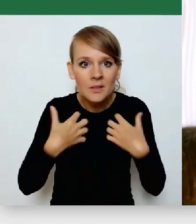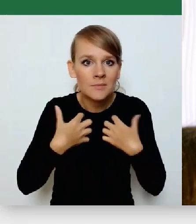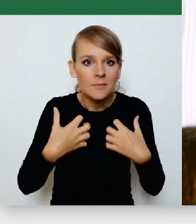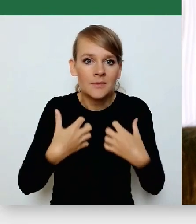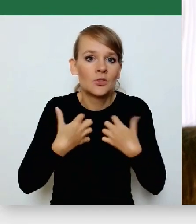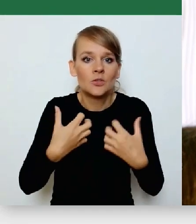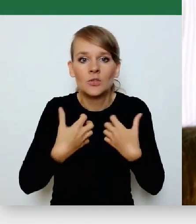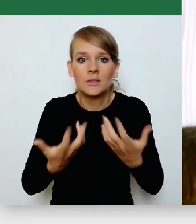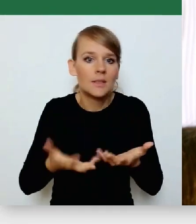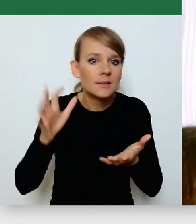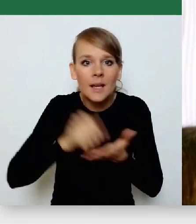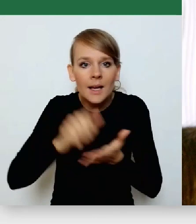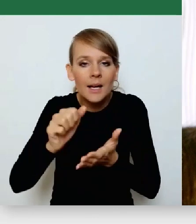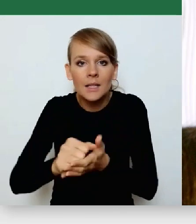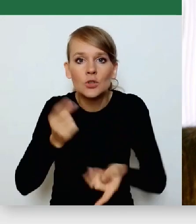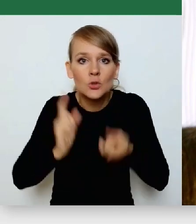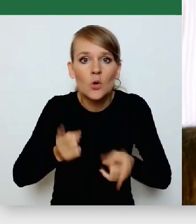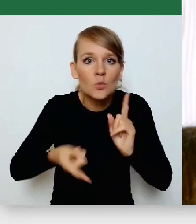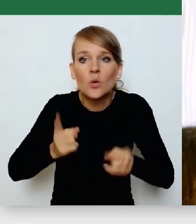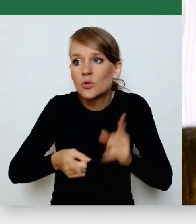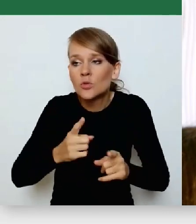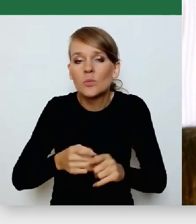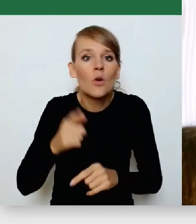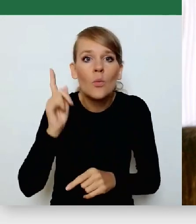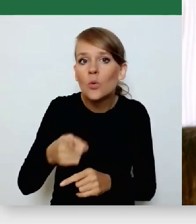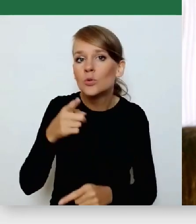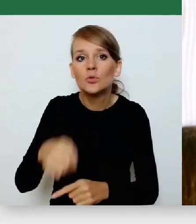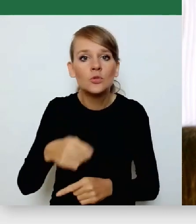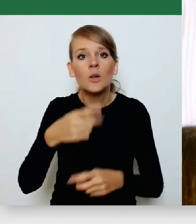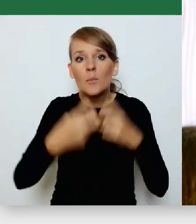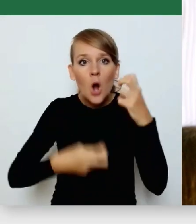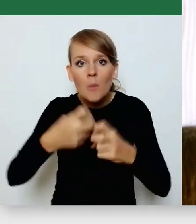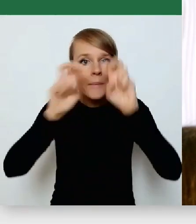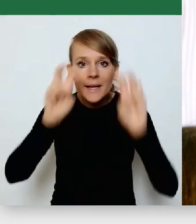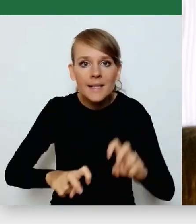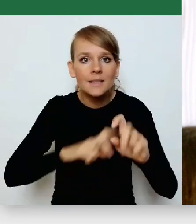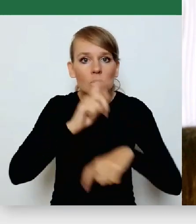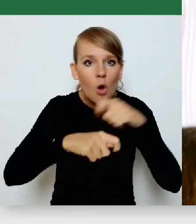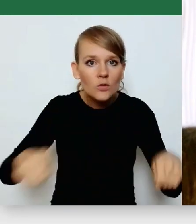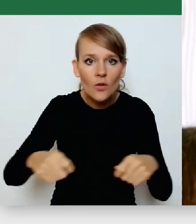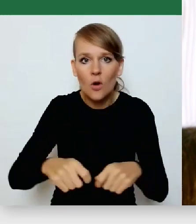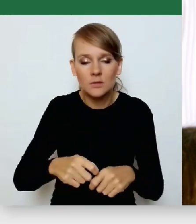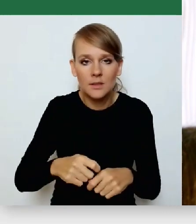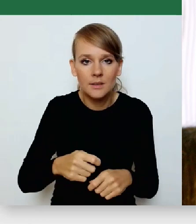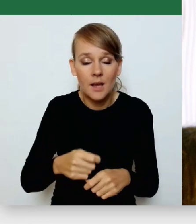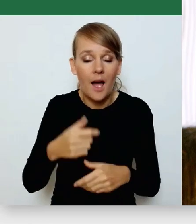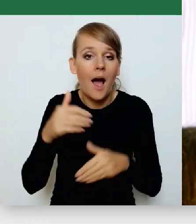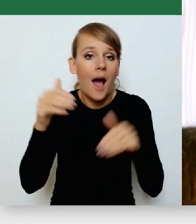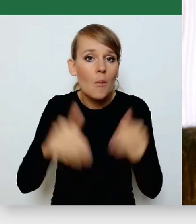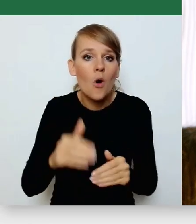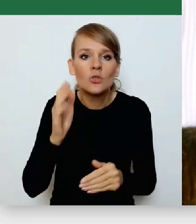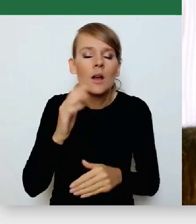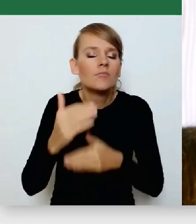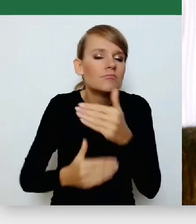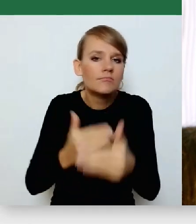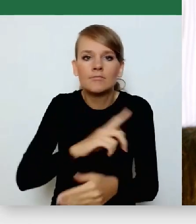żyćku jesteśmy ciągle, że gonimy, po prostu rozwiązujemy te kryzysy, czy przyjdzie taki moment, że się zatrzymamy